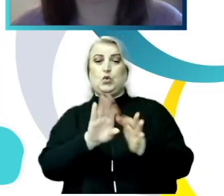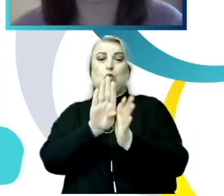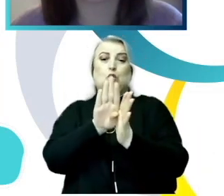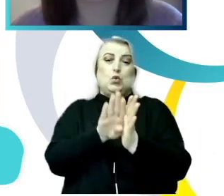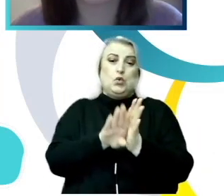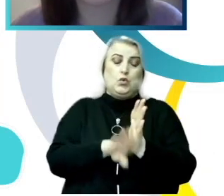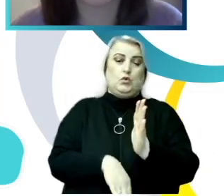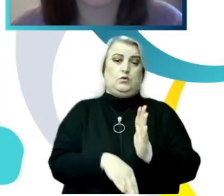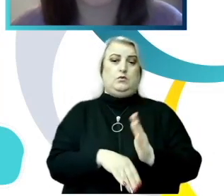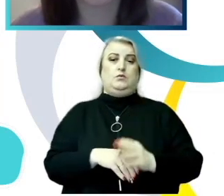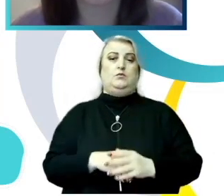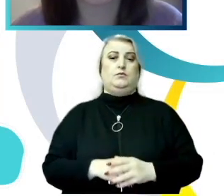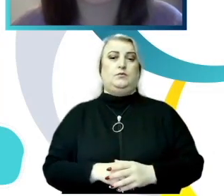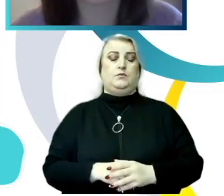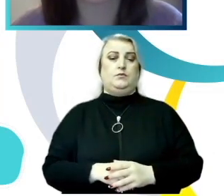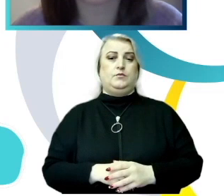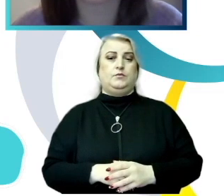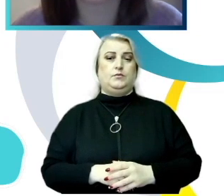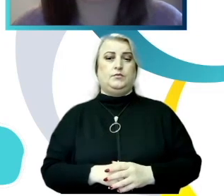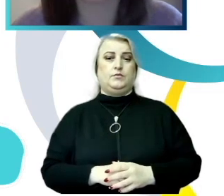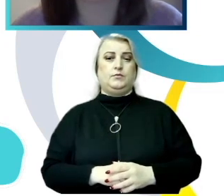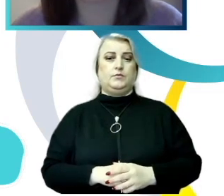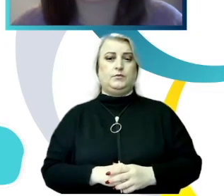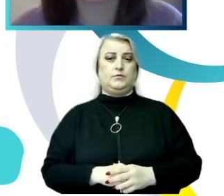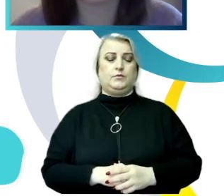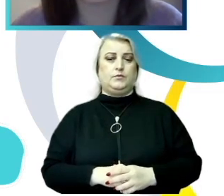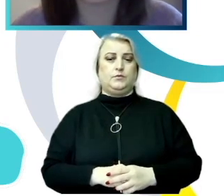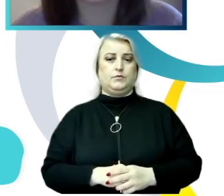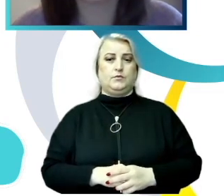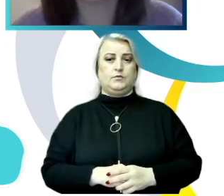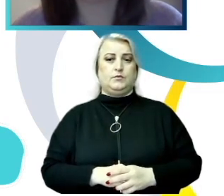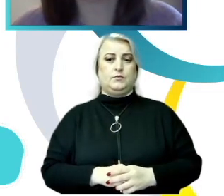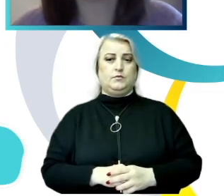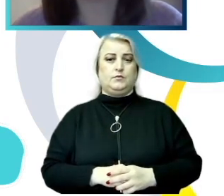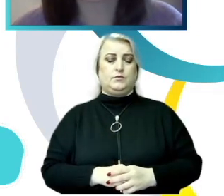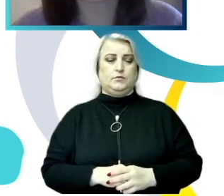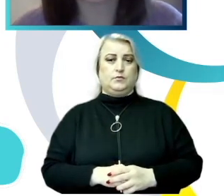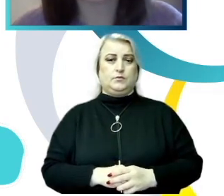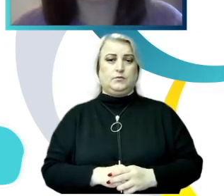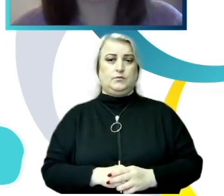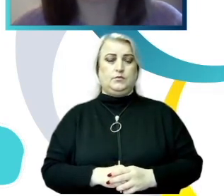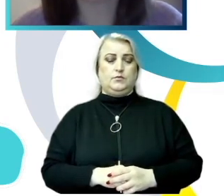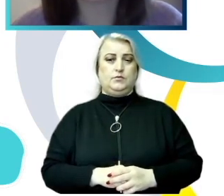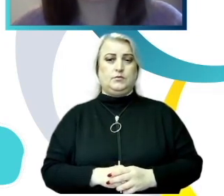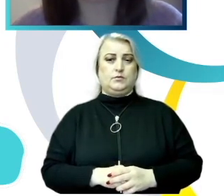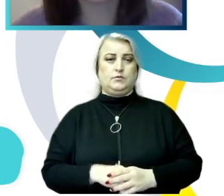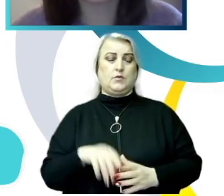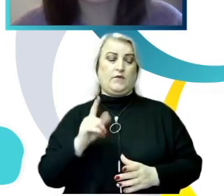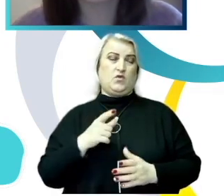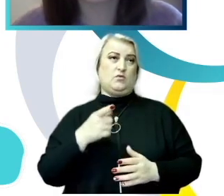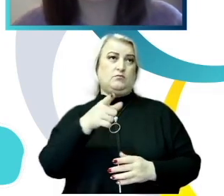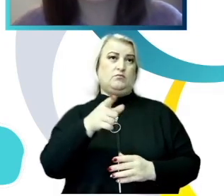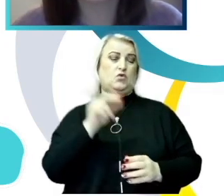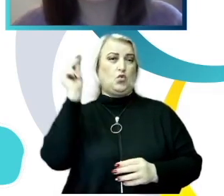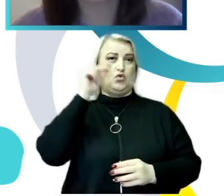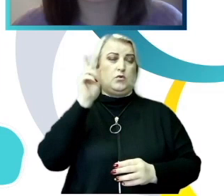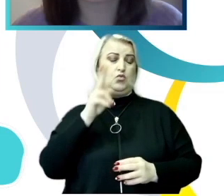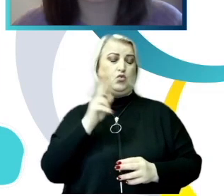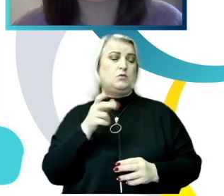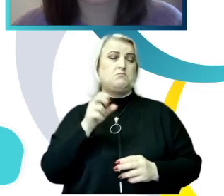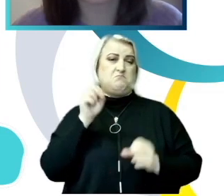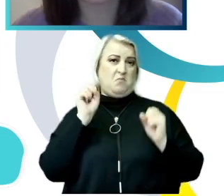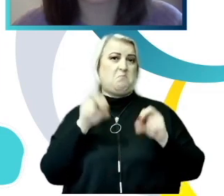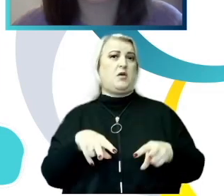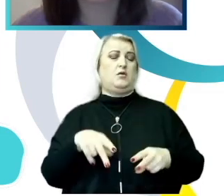perpetuarea practicilor de accentuare unui mediu nesigur de studii. considerând tipul de instituții s-a